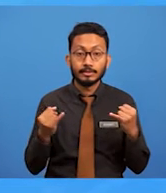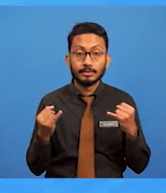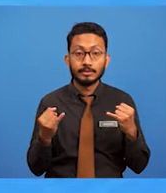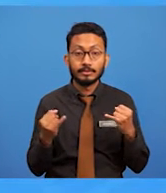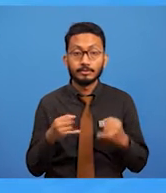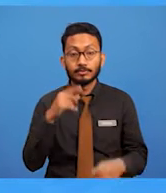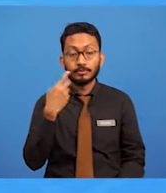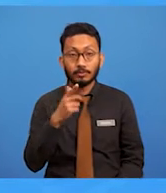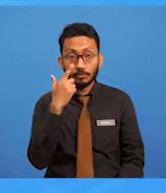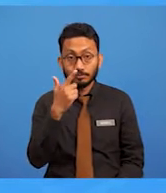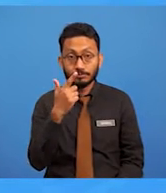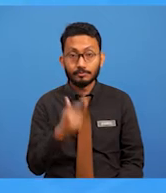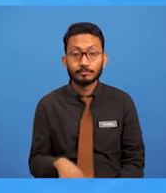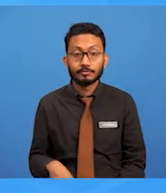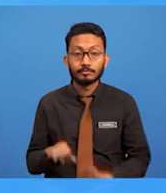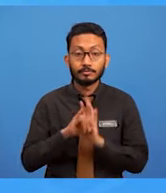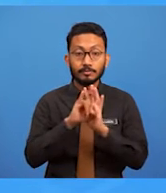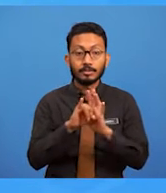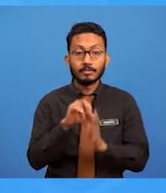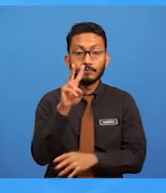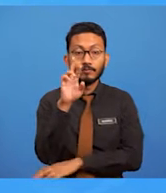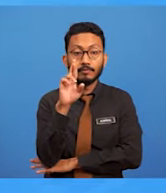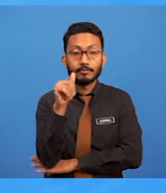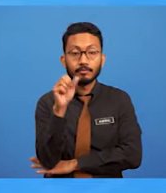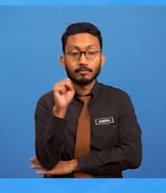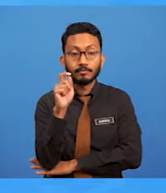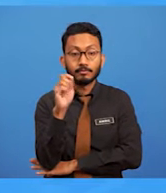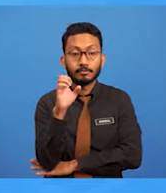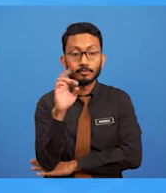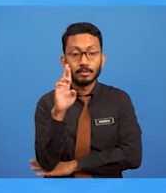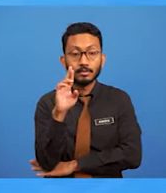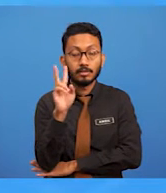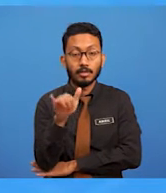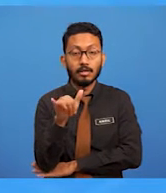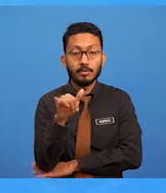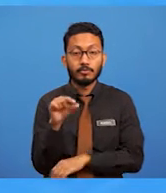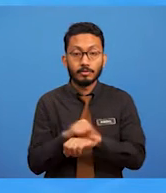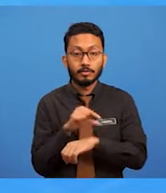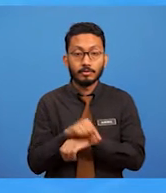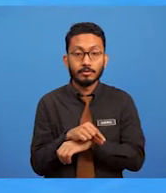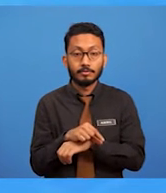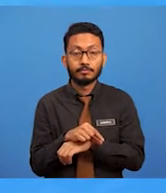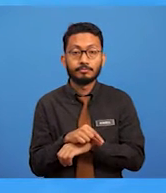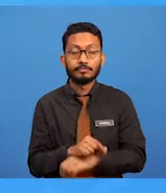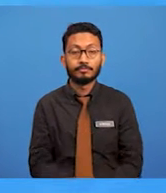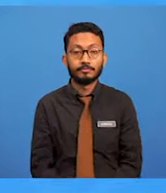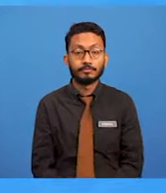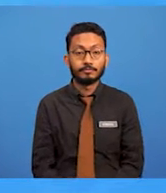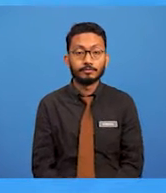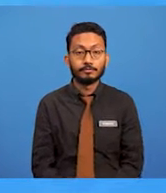raster terdapat. raster ia menggunakan grid warna yang dikenali sebagai piksel